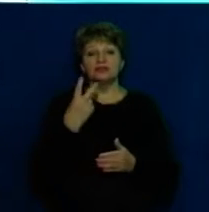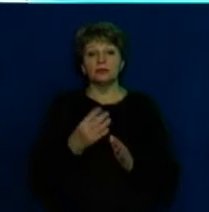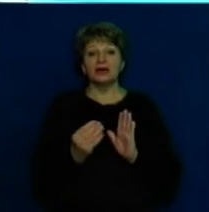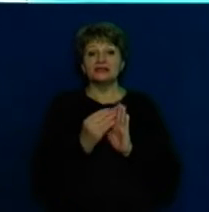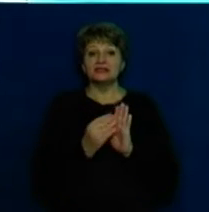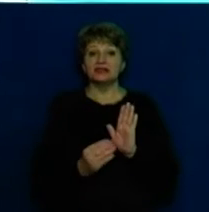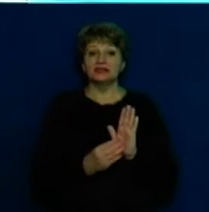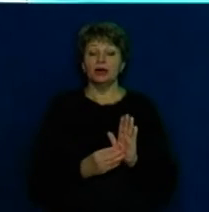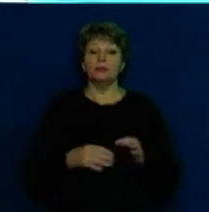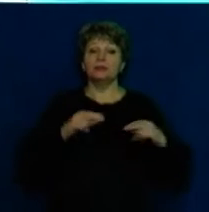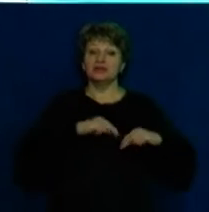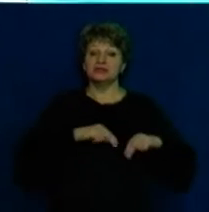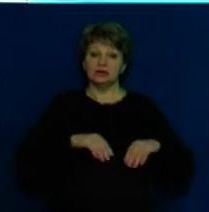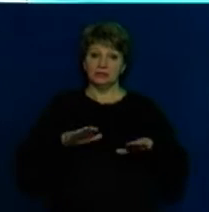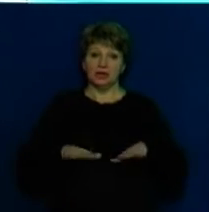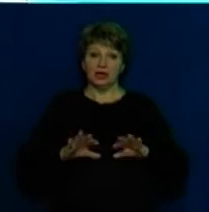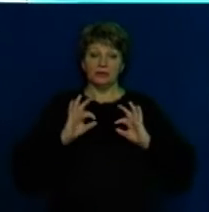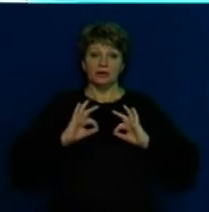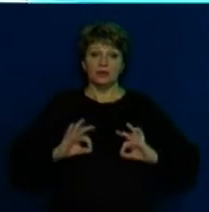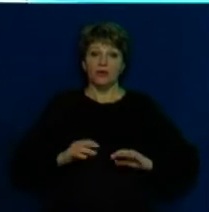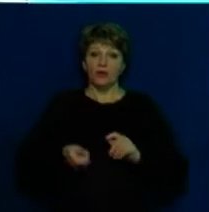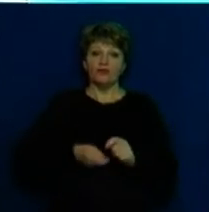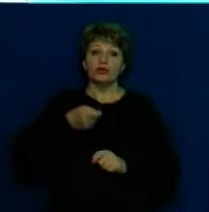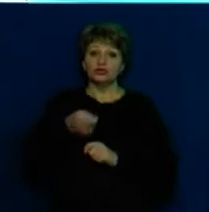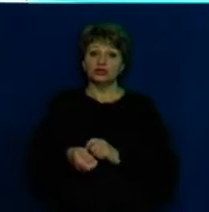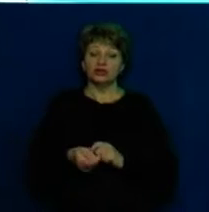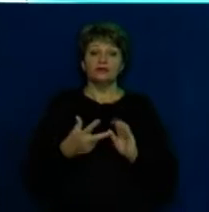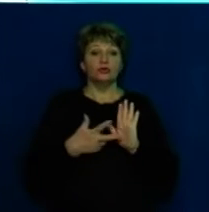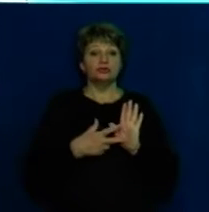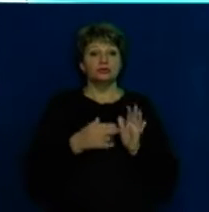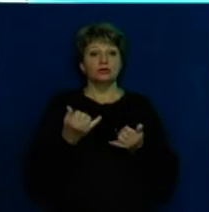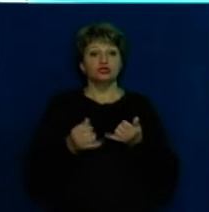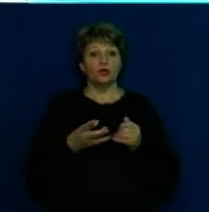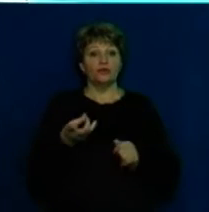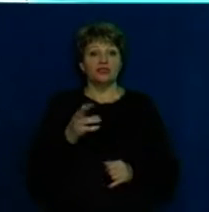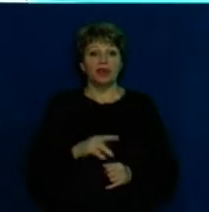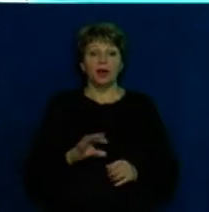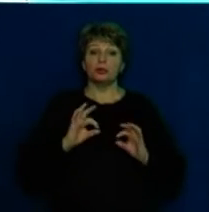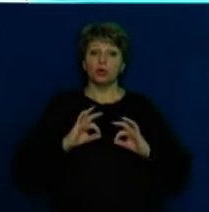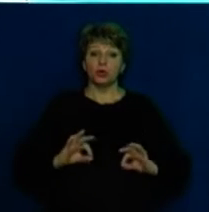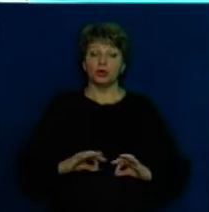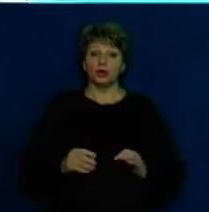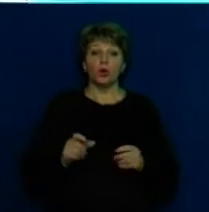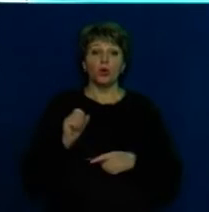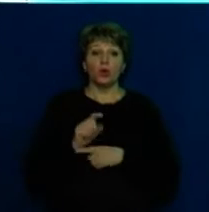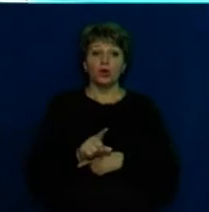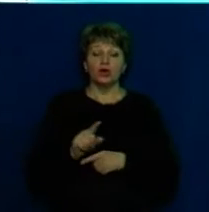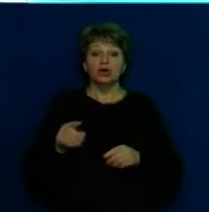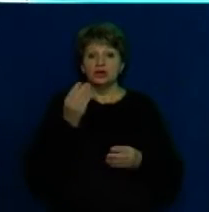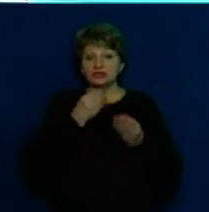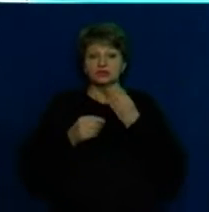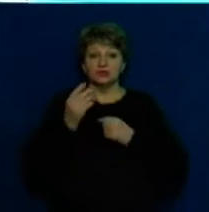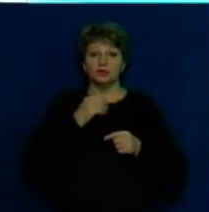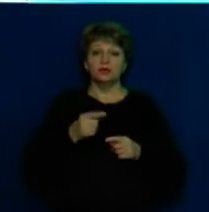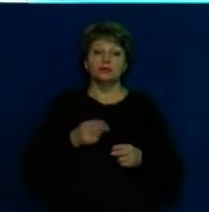кодексу працівники місцевої прокуратури вручили у понеділок, 8 жовтня. Зокрема, прокуратура інкримінує Бондаренку створення штучних